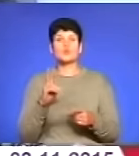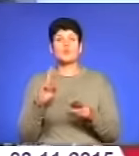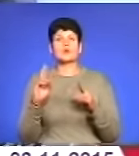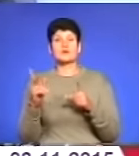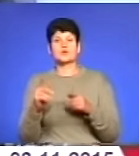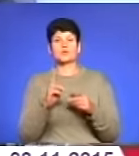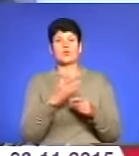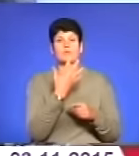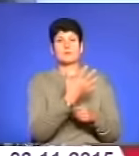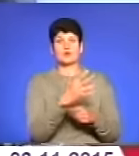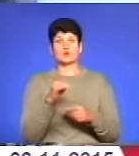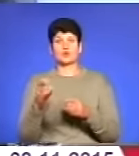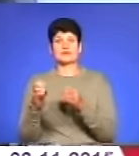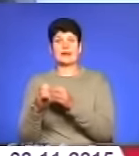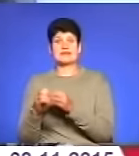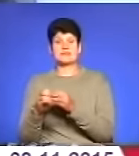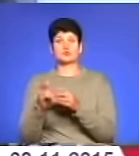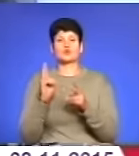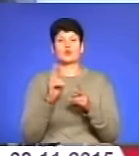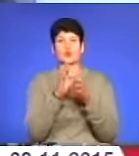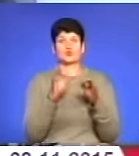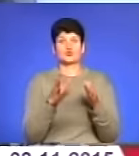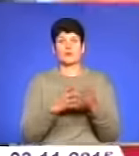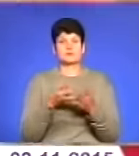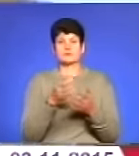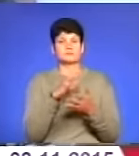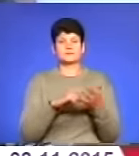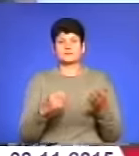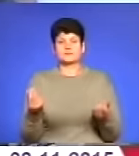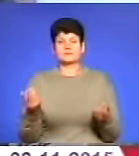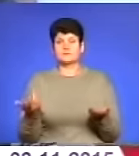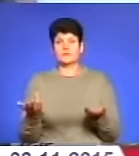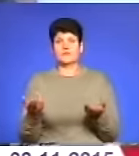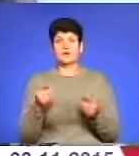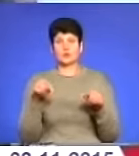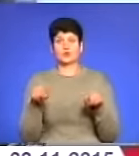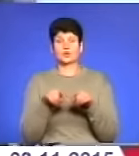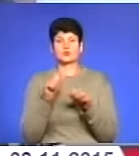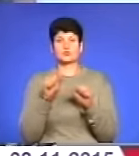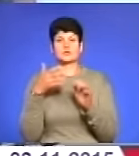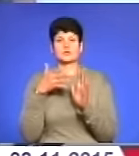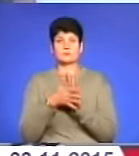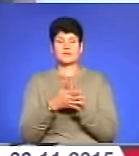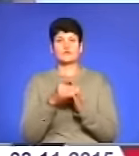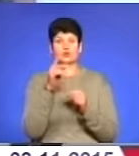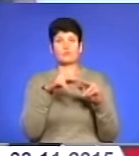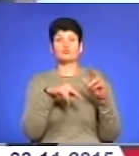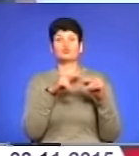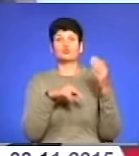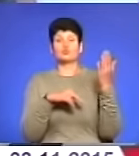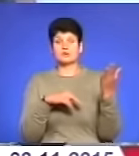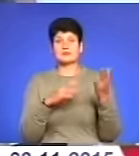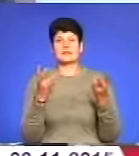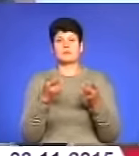З кого п'ять, з кого десять, з кого зовсім нічого. Теж можна їх зрозуміти. Воно будується, треба